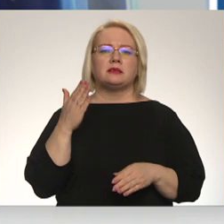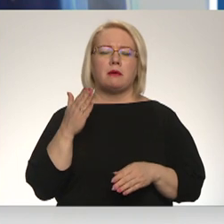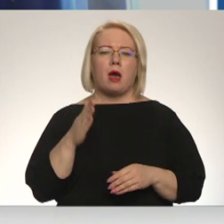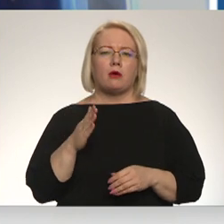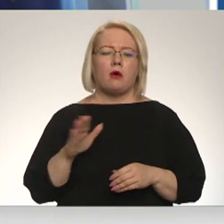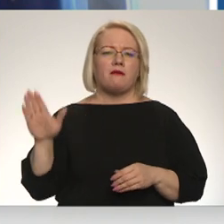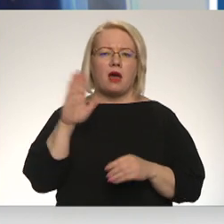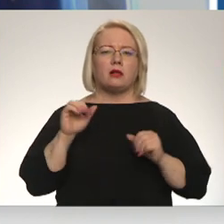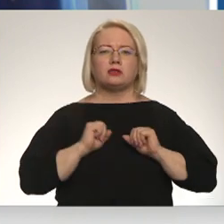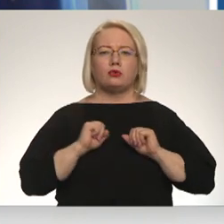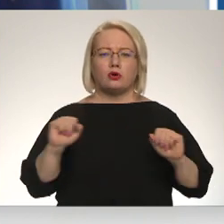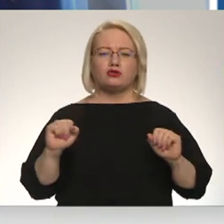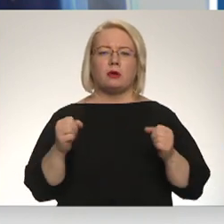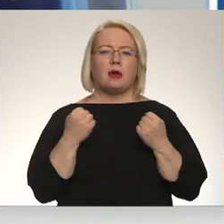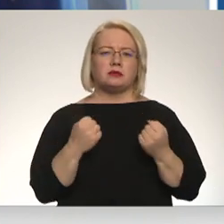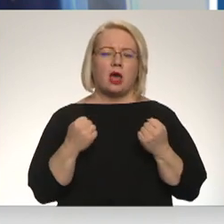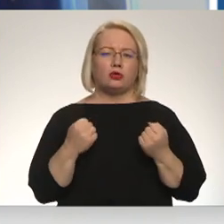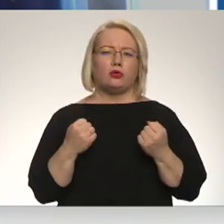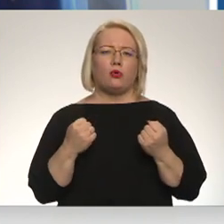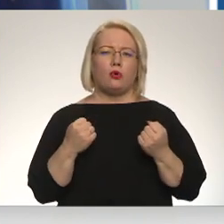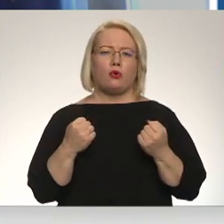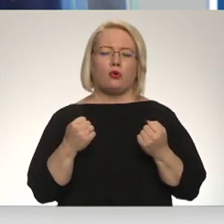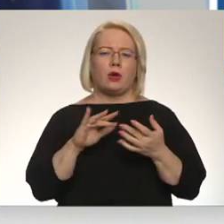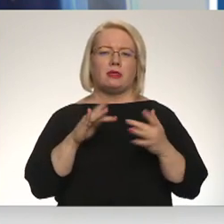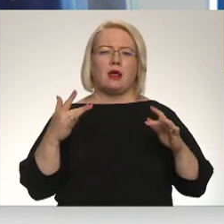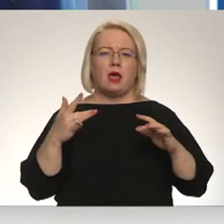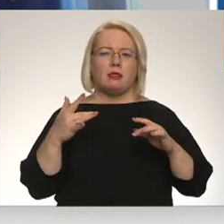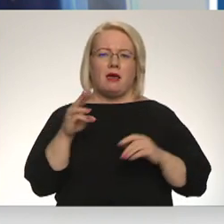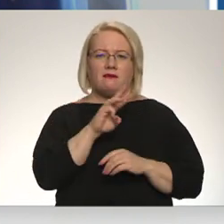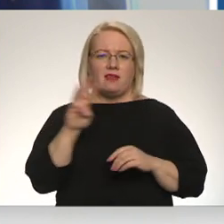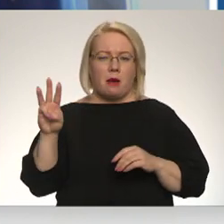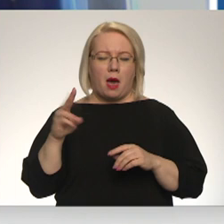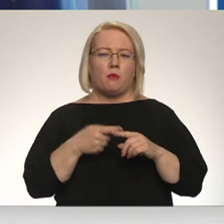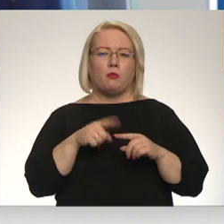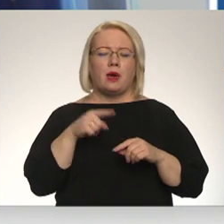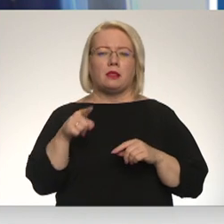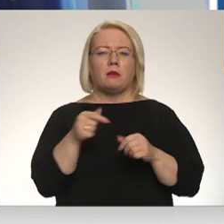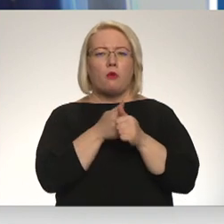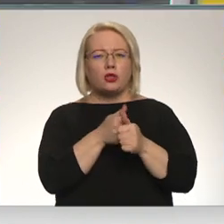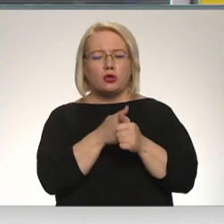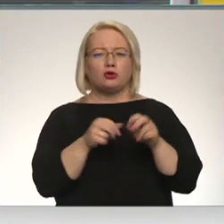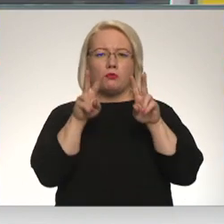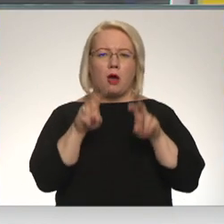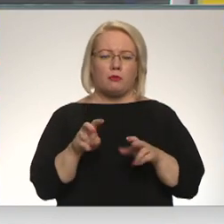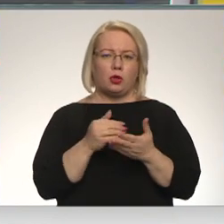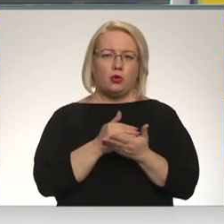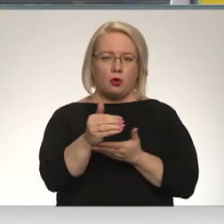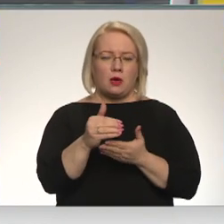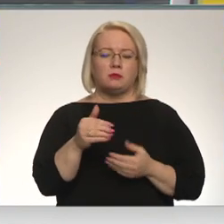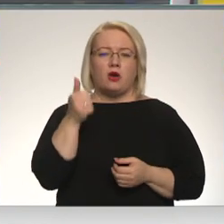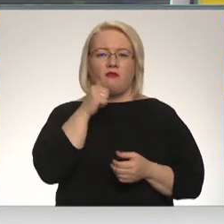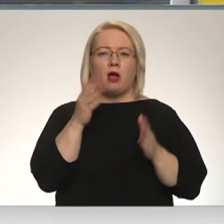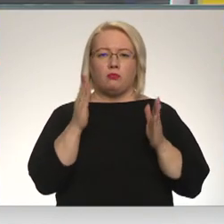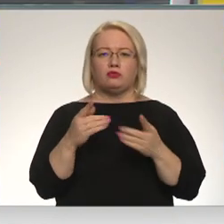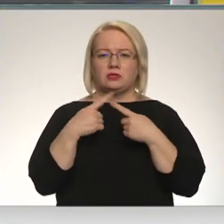valsts drošībai saturu lapām. Taču monitorings un pārvaldes turpinās. Tātad gaidām arī vēl citi lēmumi